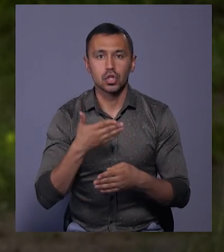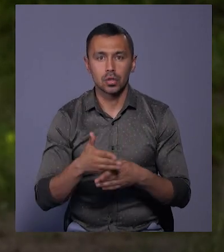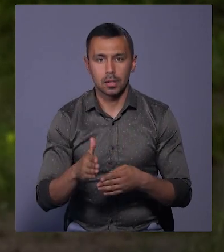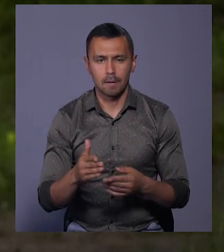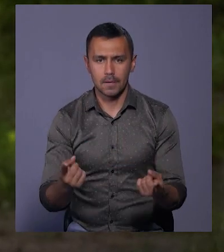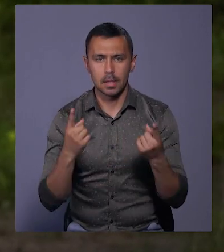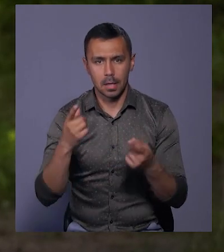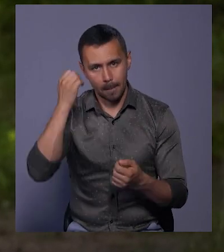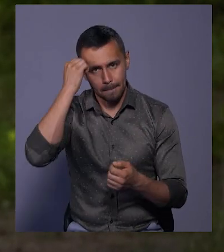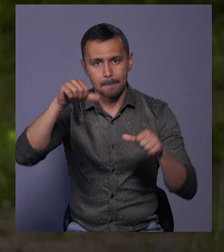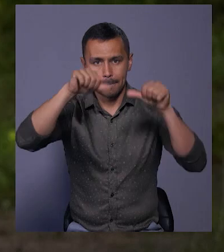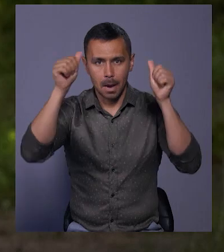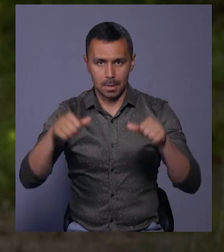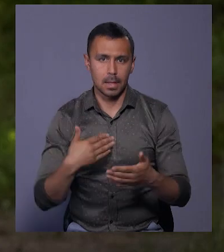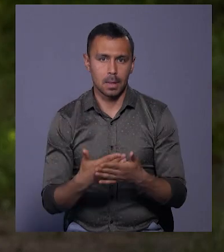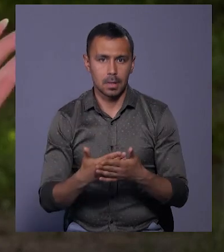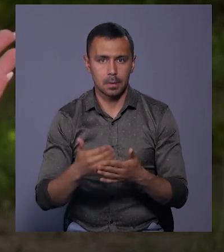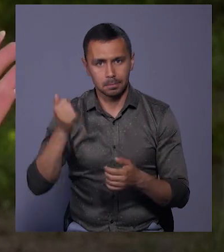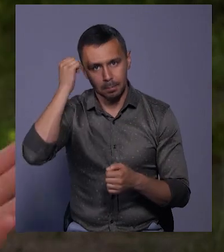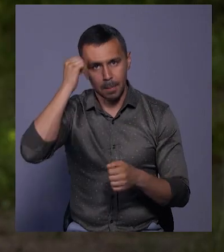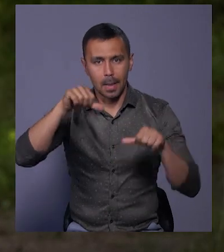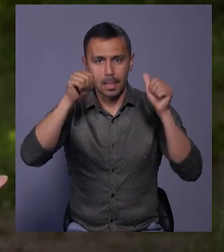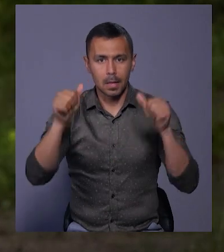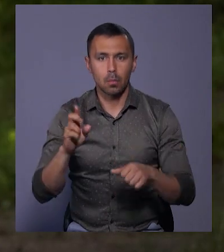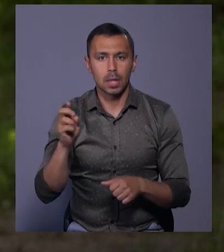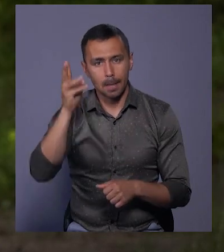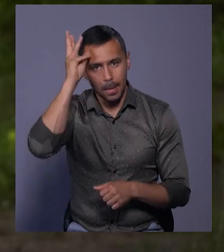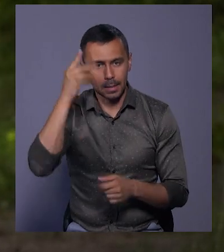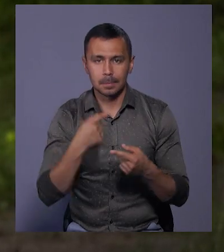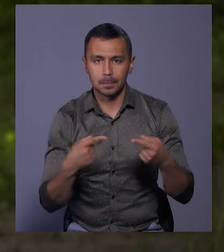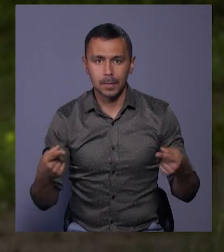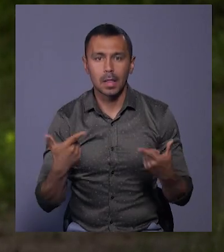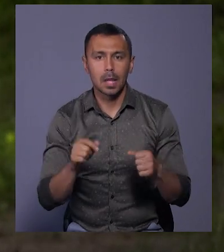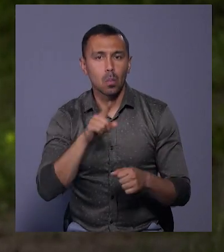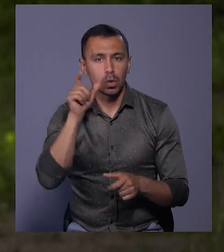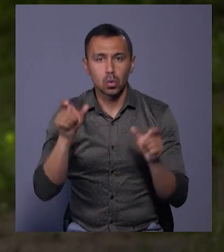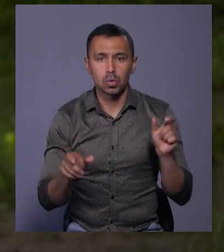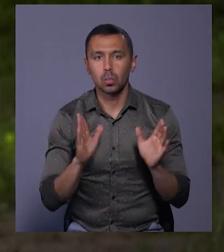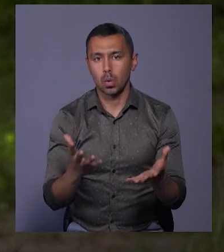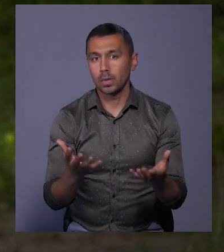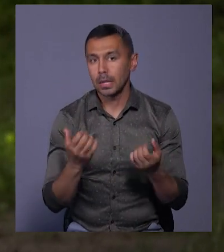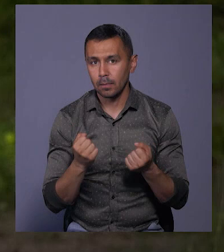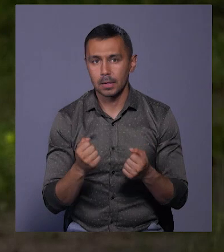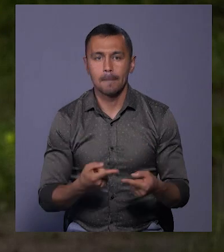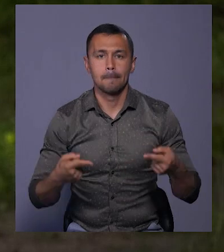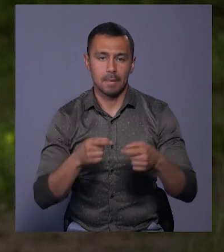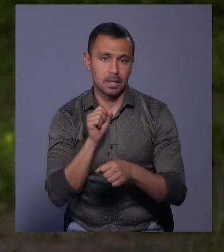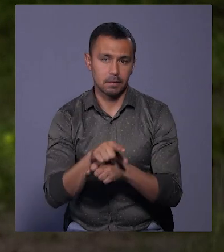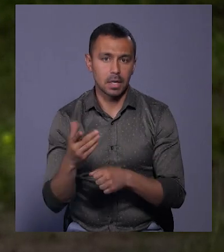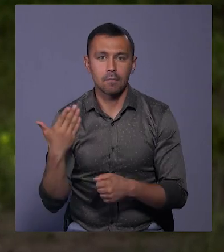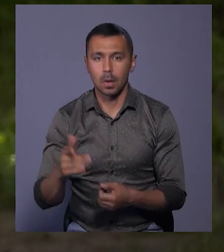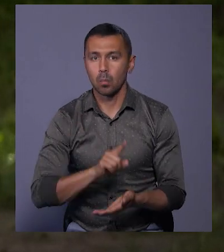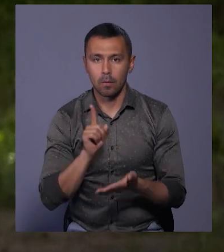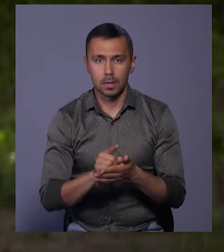водитні пам'ятники, наприклад, пам'ятник Богдану Хмельницькому тощо, де молодь буде отримувати певні завдання, які вона